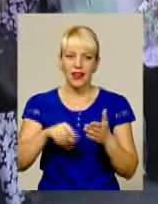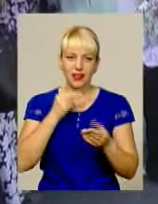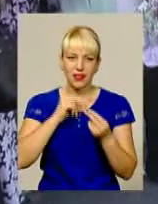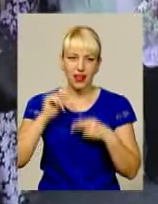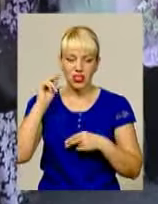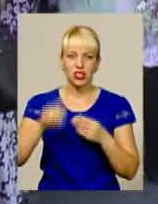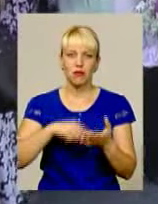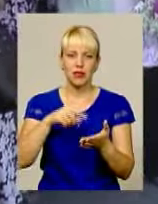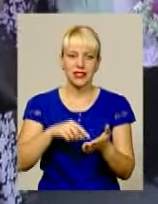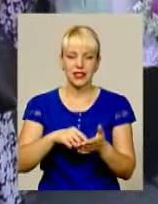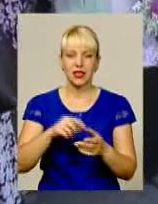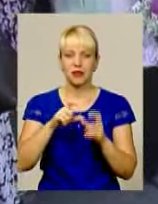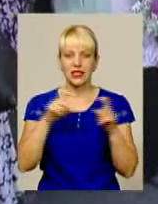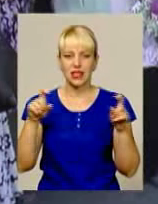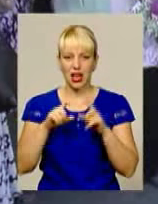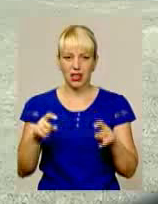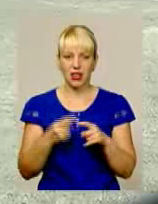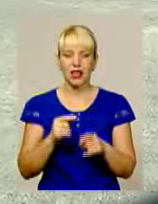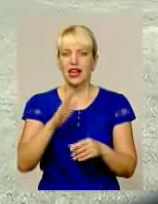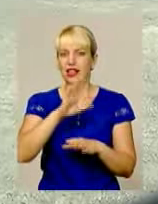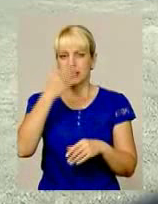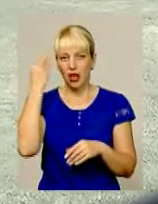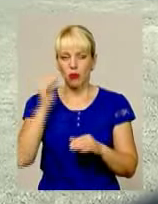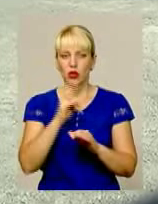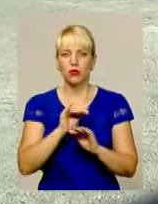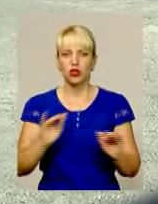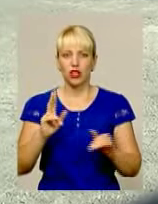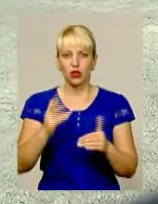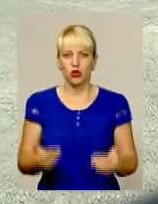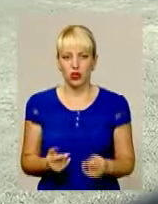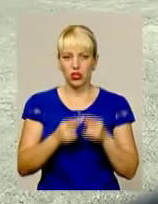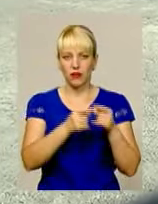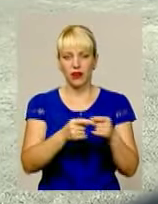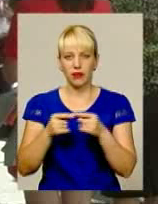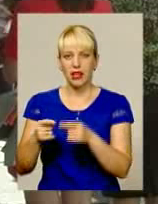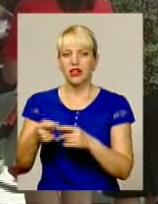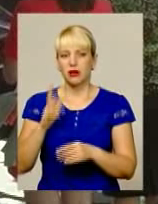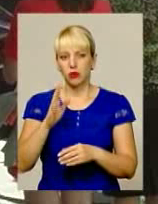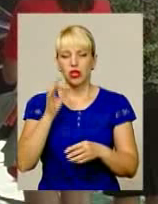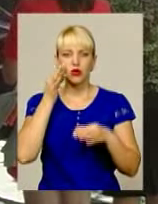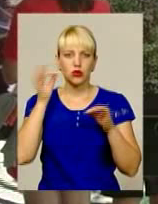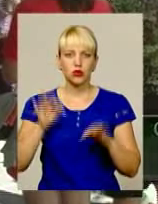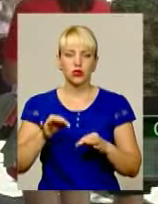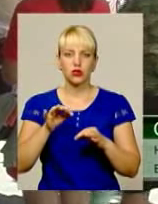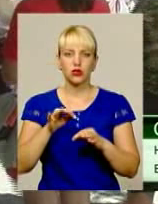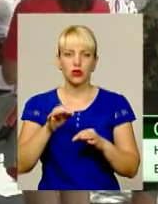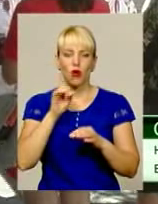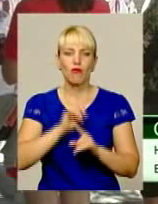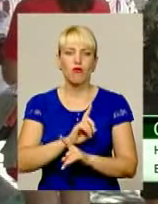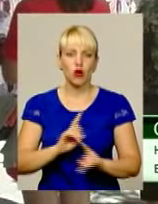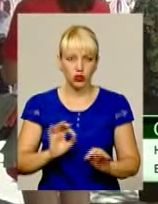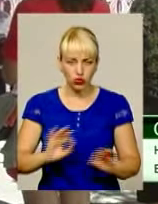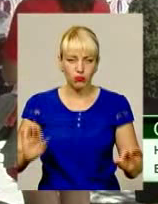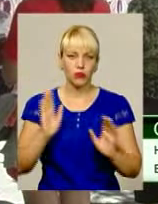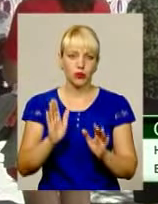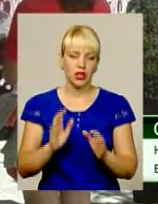Не забули і про тих учнів, яким до школи не один кілометр. Доставка, обіцяють, буде із комфортом. На сьогоднішній два